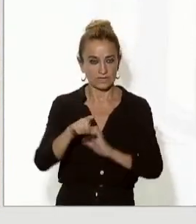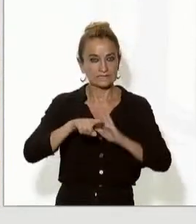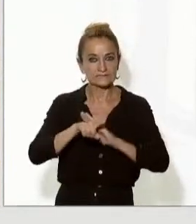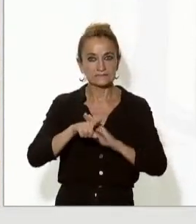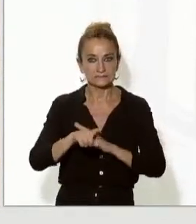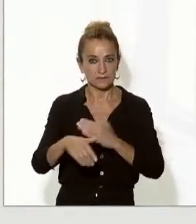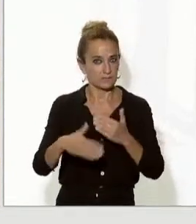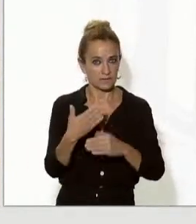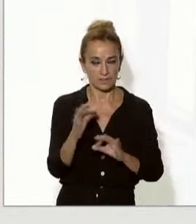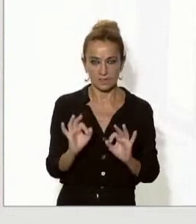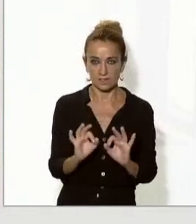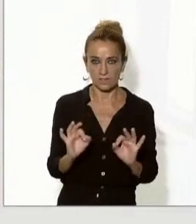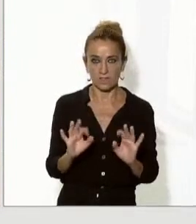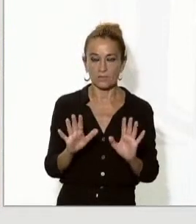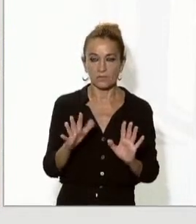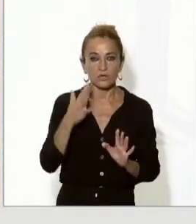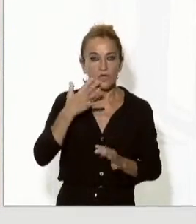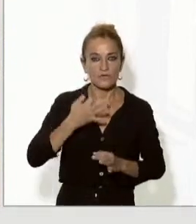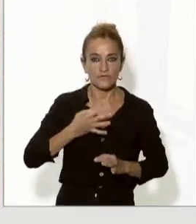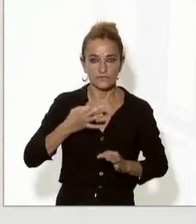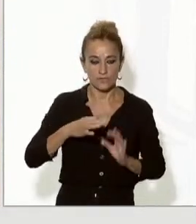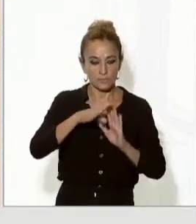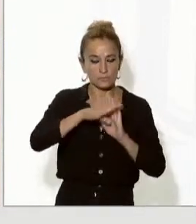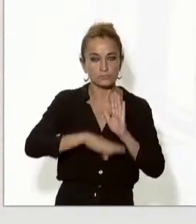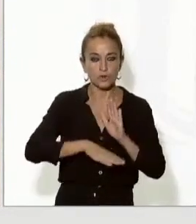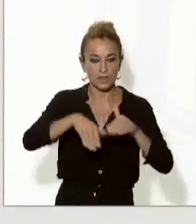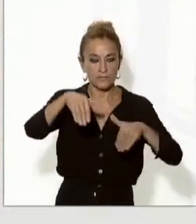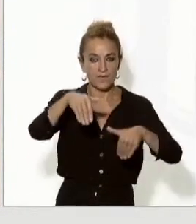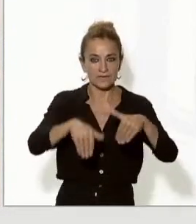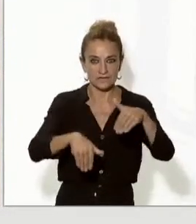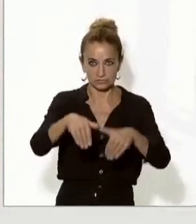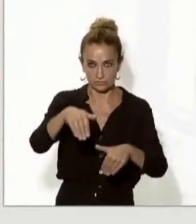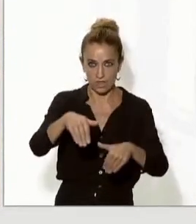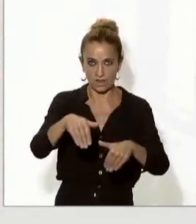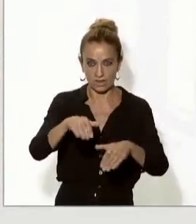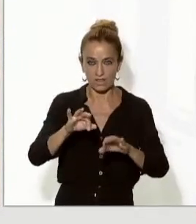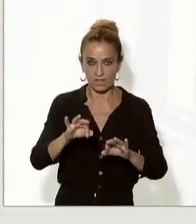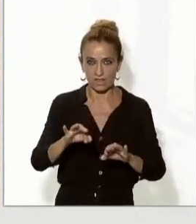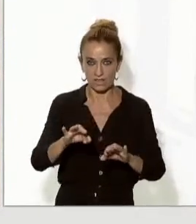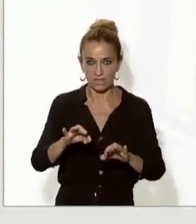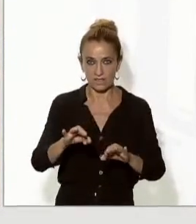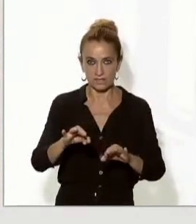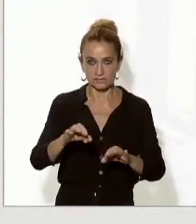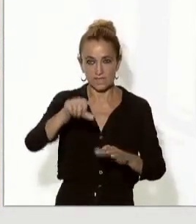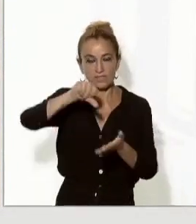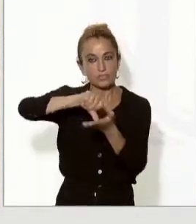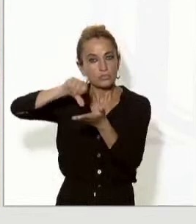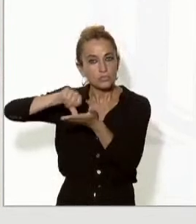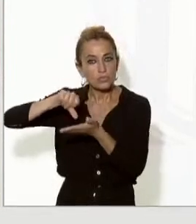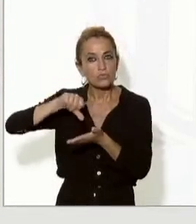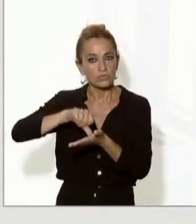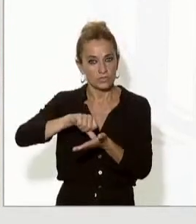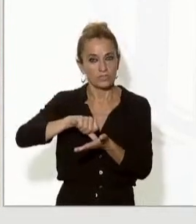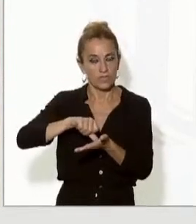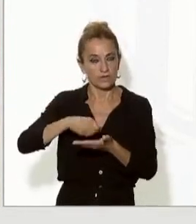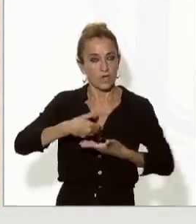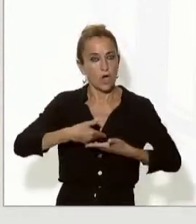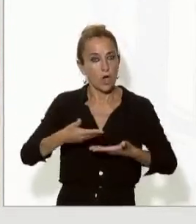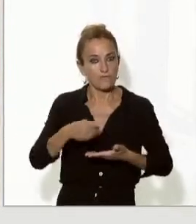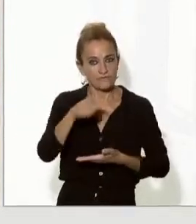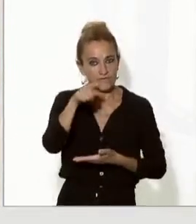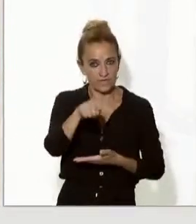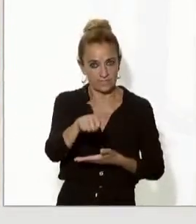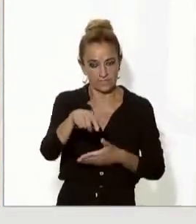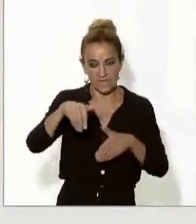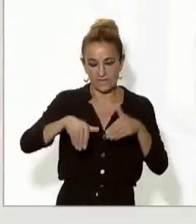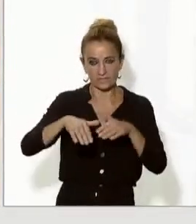veritat i així ho vam establir en el nostre programa electoral i així es va validar per una part important de la ciutadania que ens va revalidar la confiança a les últimes